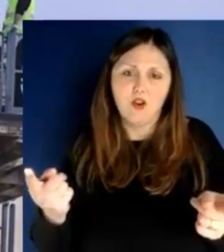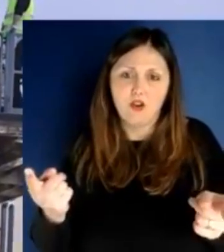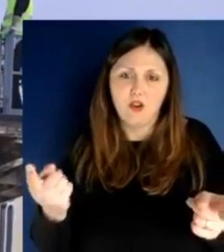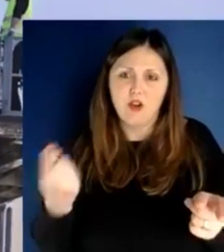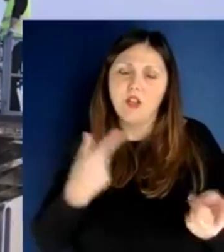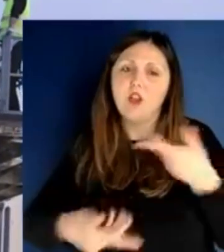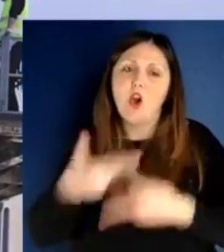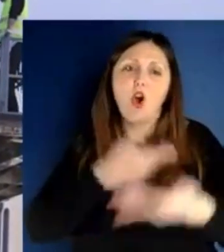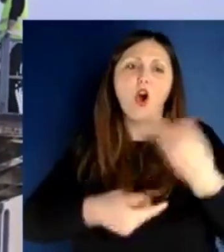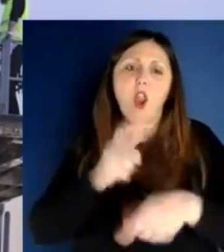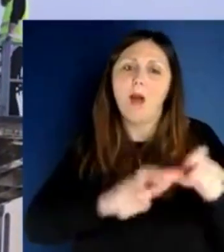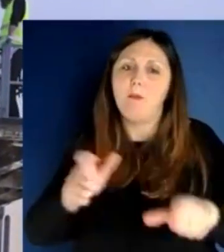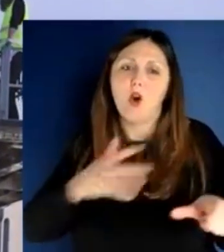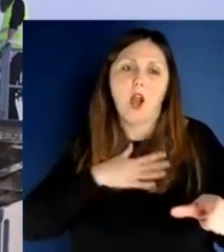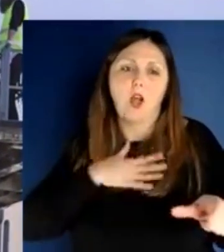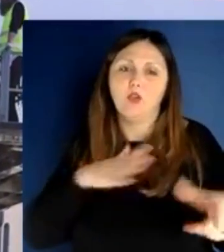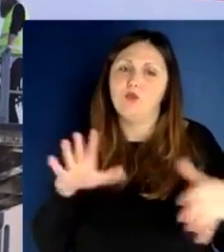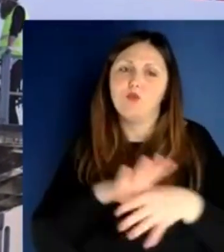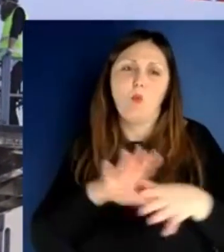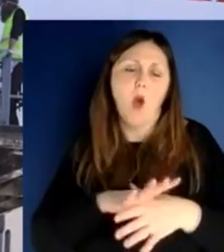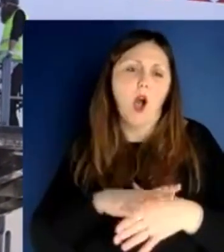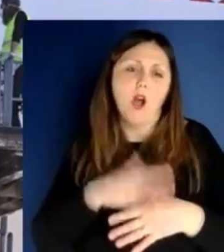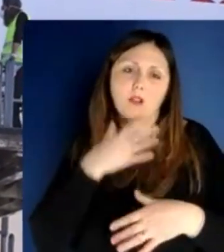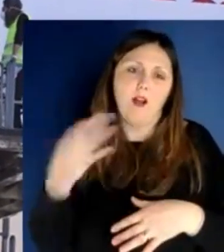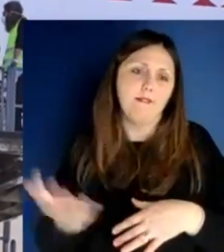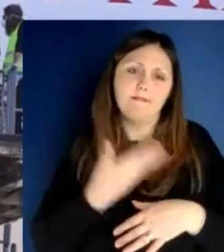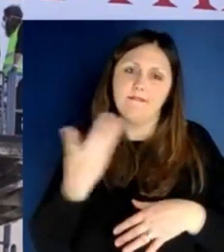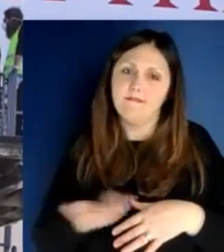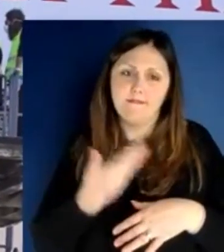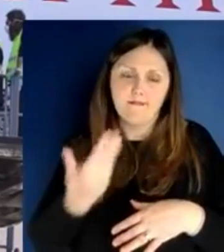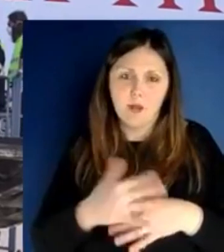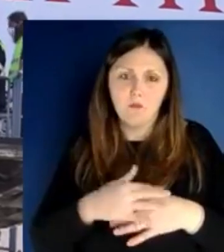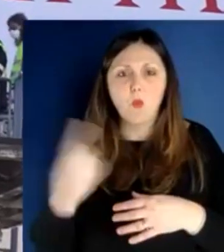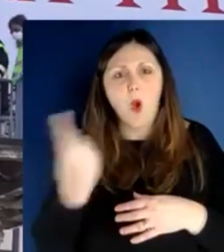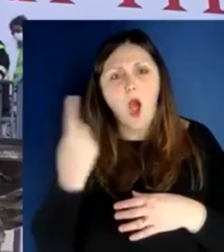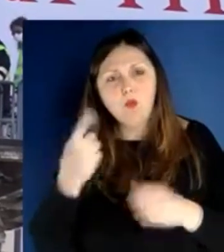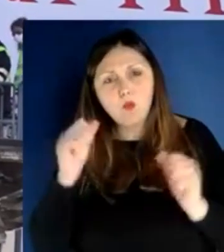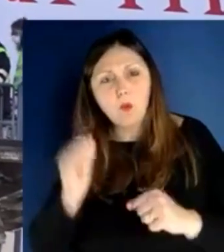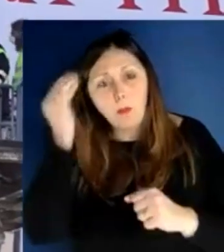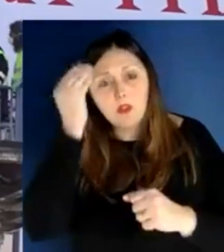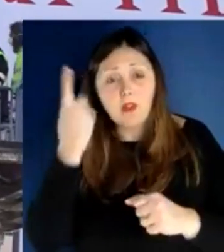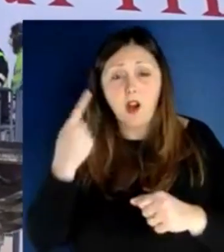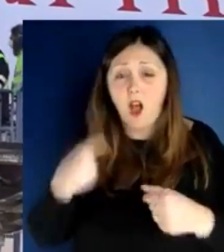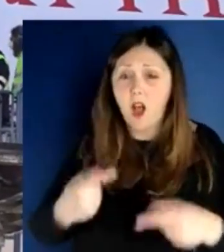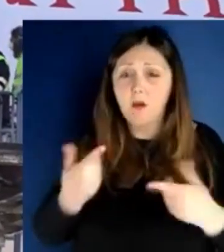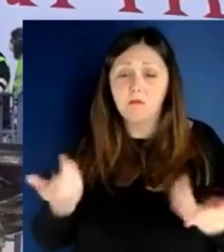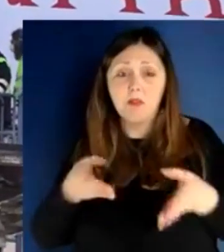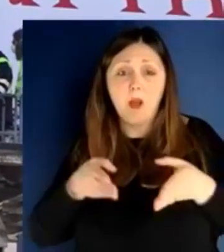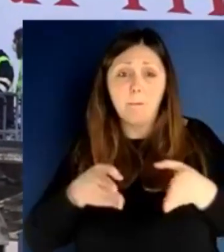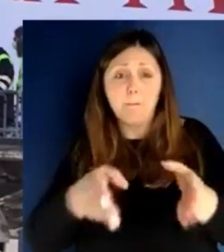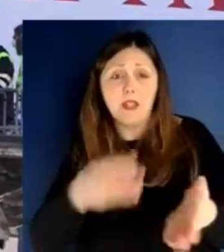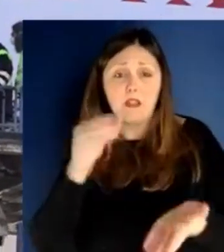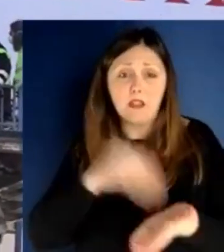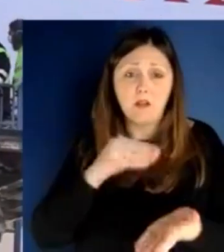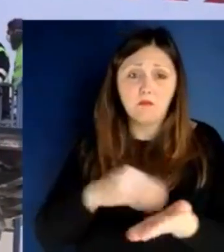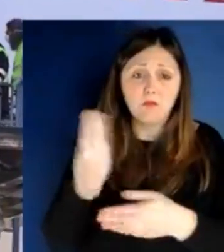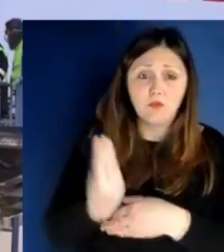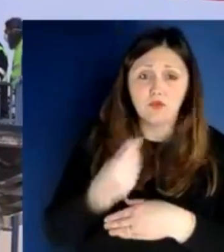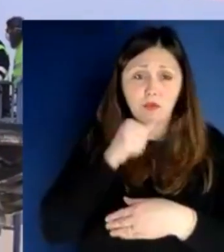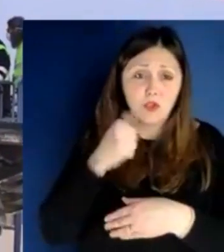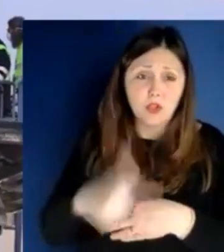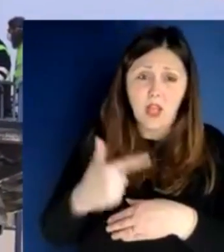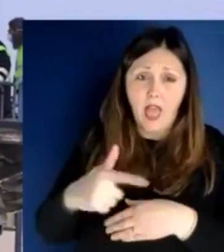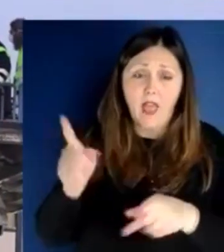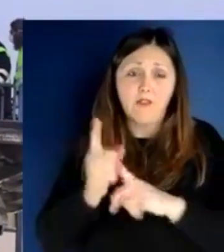necessario stare qui sulla pista a mostrare l'arrivo, però evidentemente non ha vissuto la tensione di chi è dovuto andare avanti